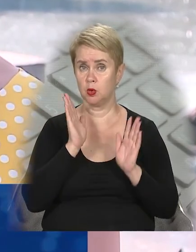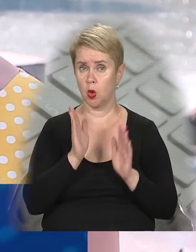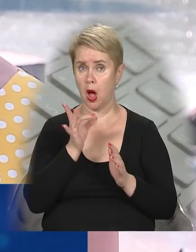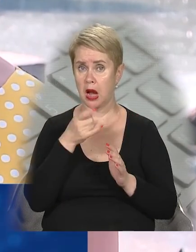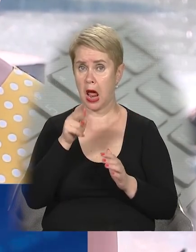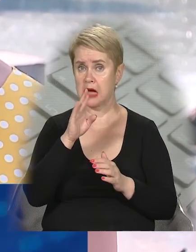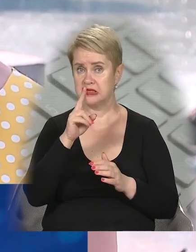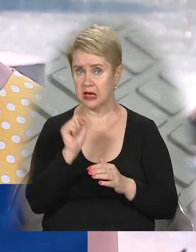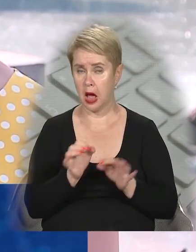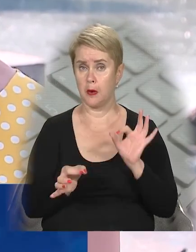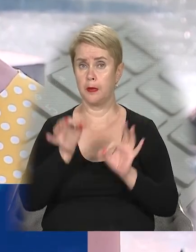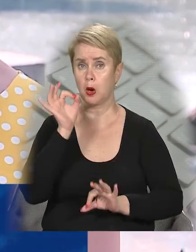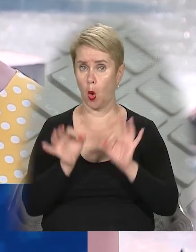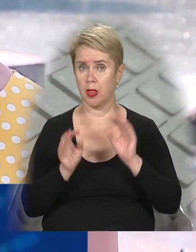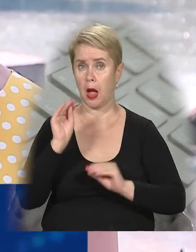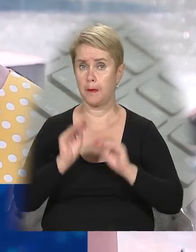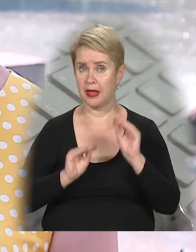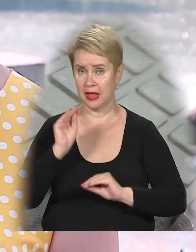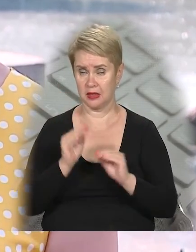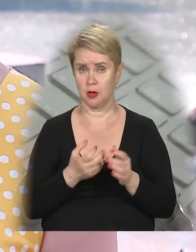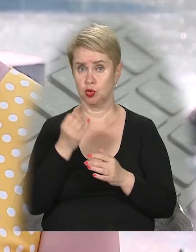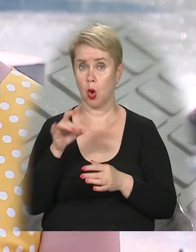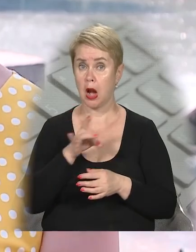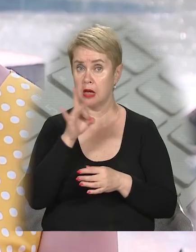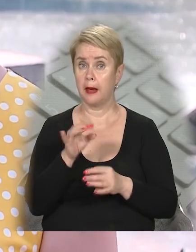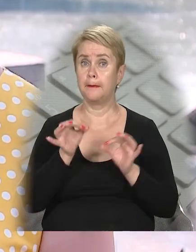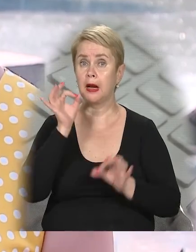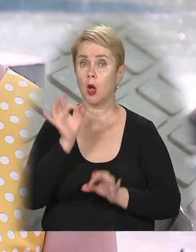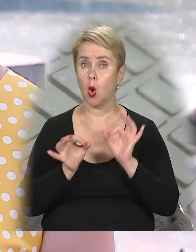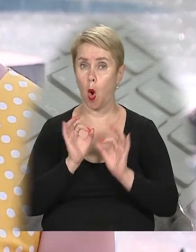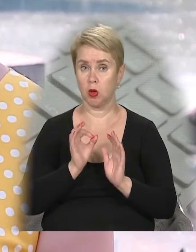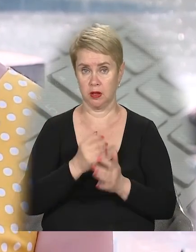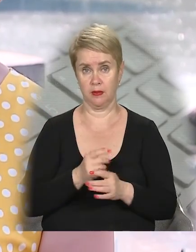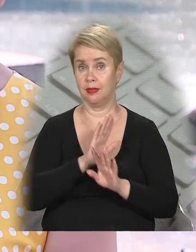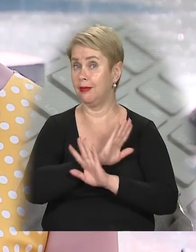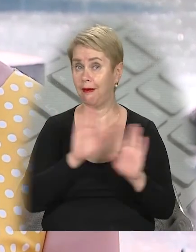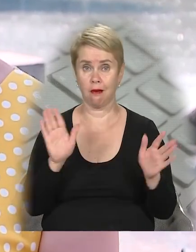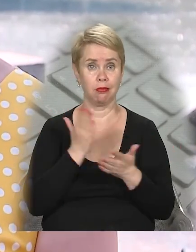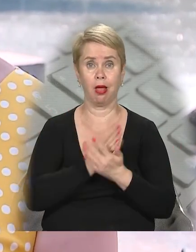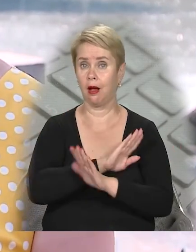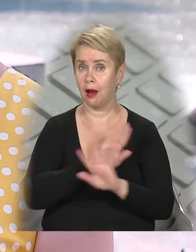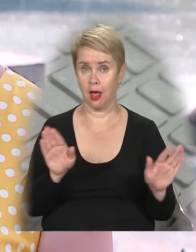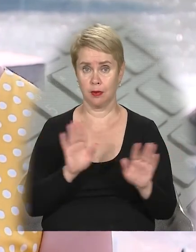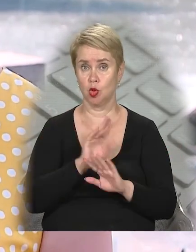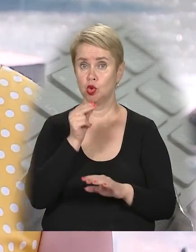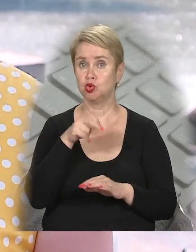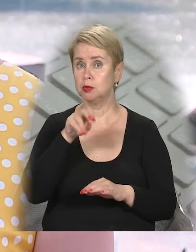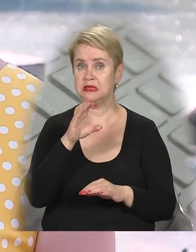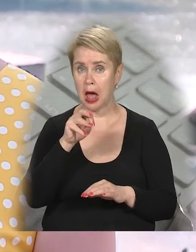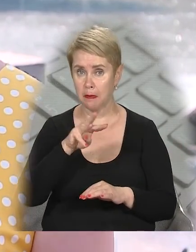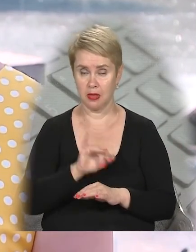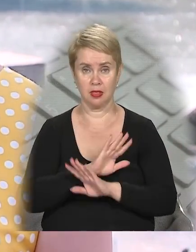рязкою, підпитаються природними компонентами. Ще раз підчеркуємо, природними компонентами, ніяк не хлібом, ніяк не чіпсами,